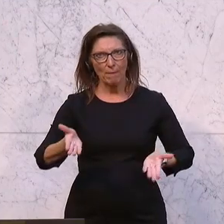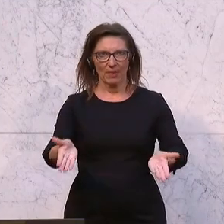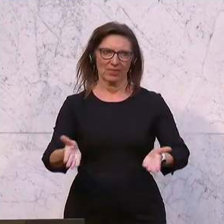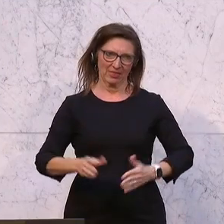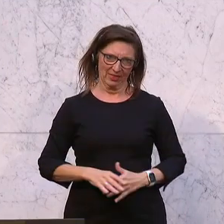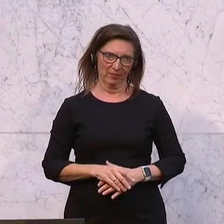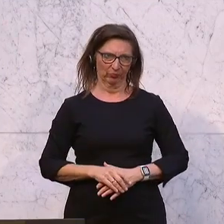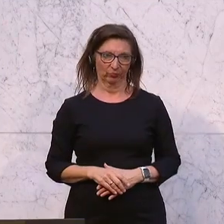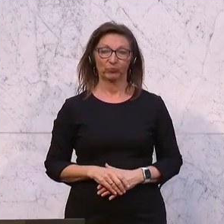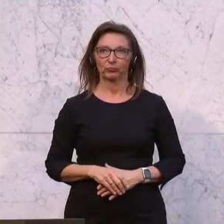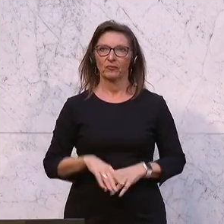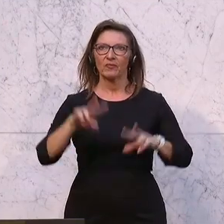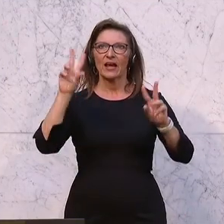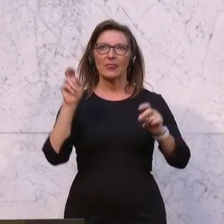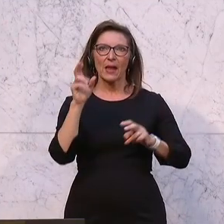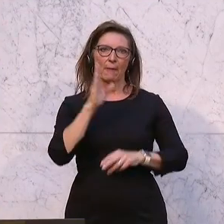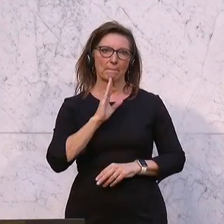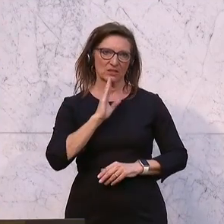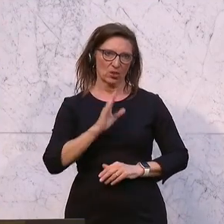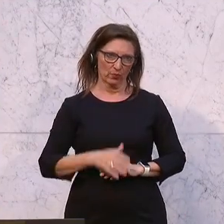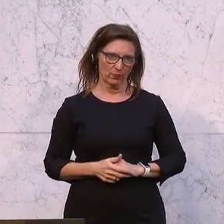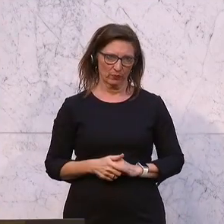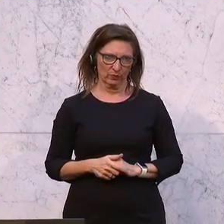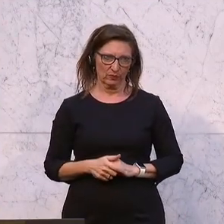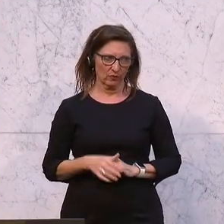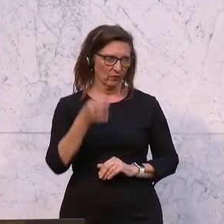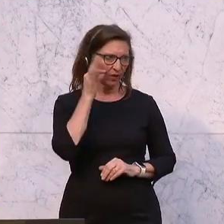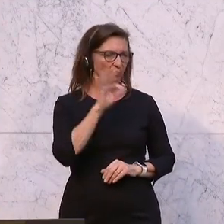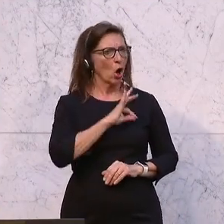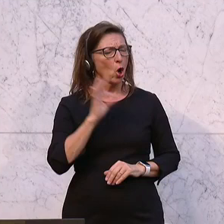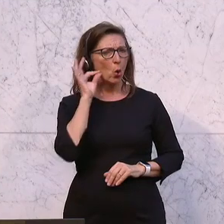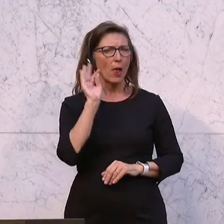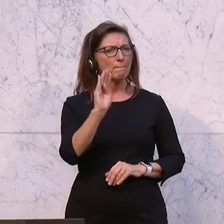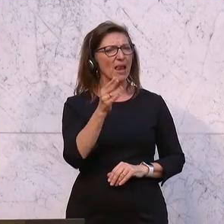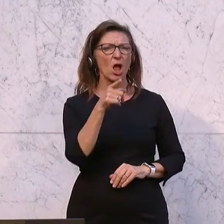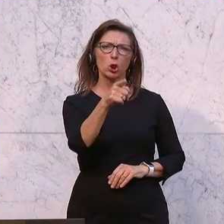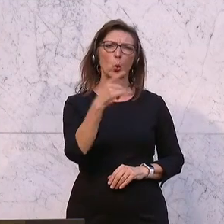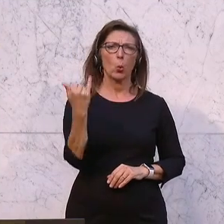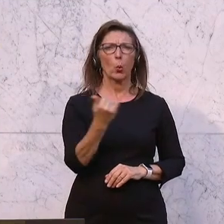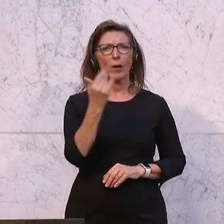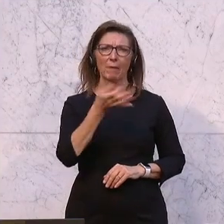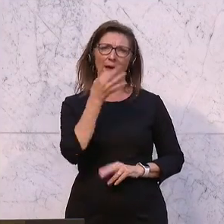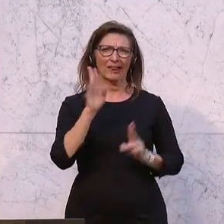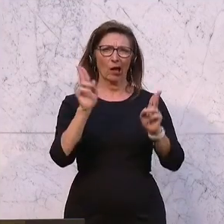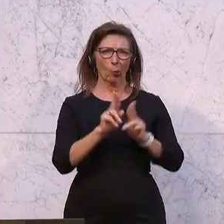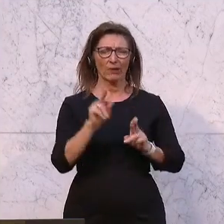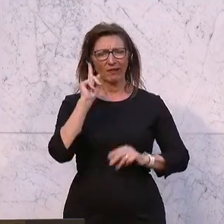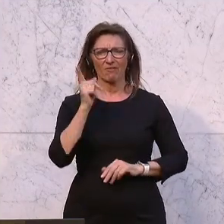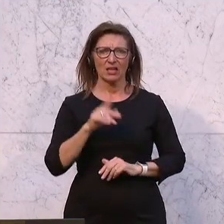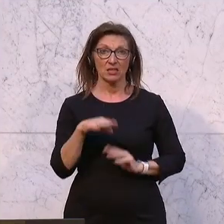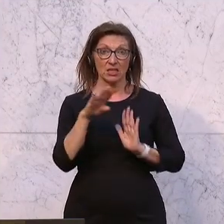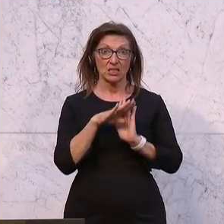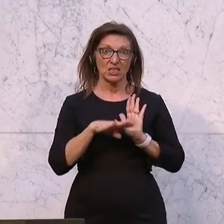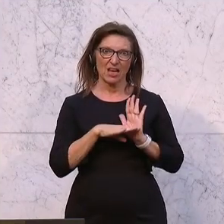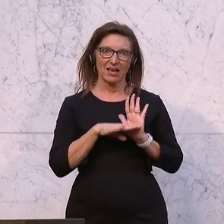zum Thema der Pensionen. Frau Kollegin Belakowitsch, wenn du immer kurz redest, dann weiß man, dass das Gesetz, das